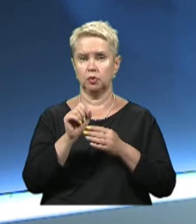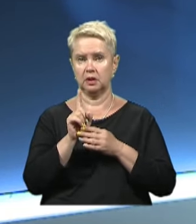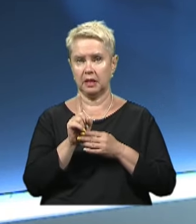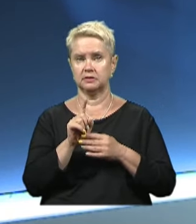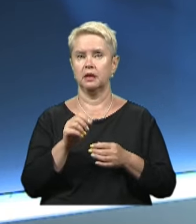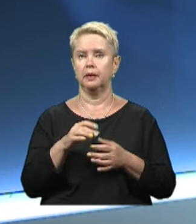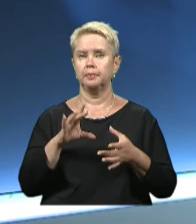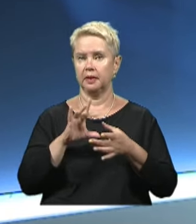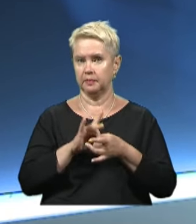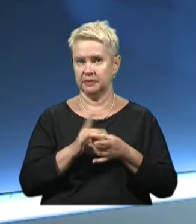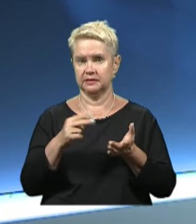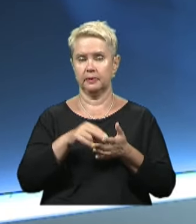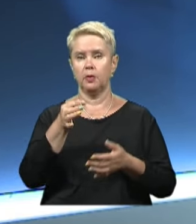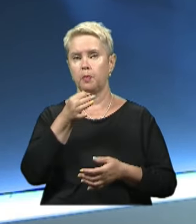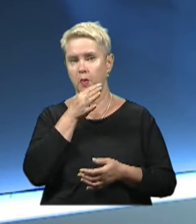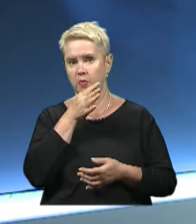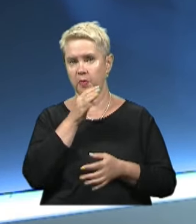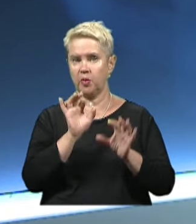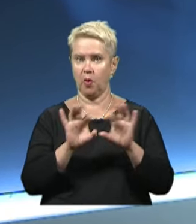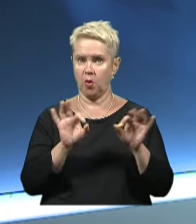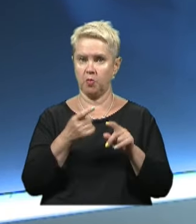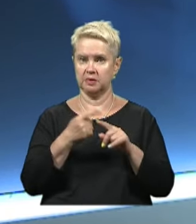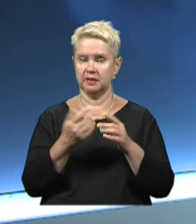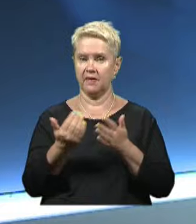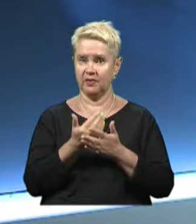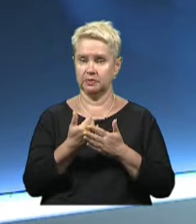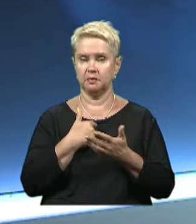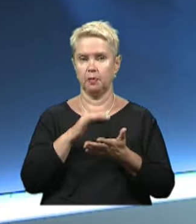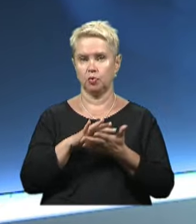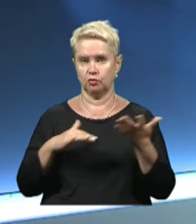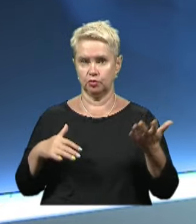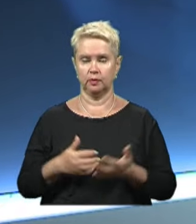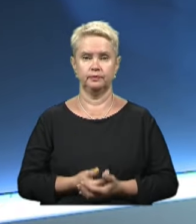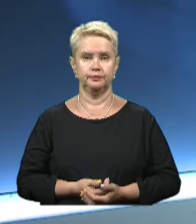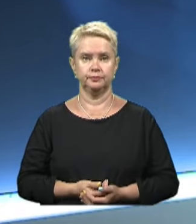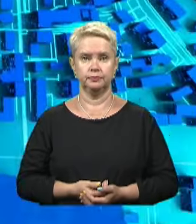-го. Підписуйтесь, ставте вподобайку та коментуйте цей випуск. Ми продовжуємо.